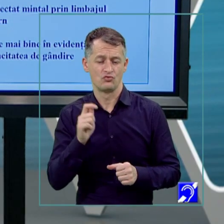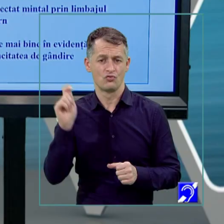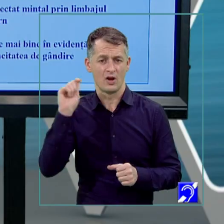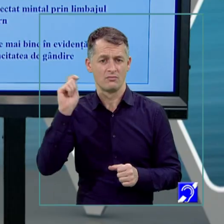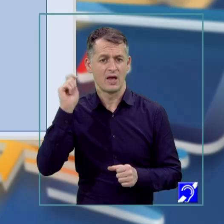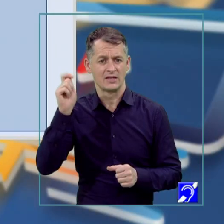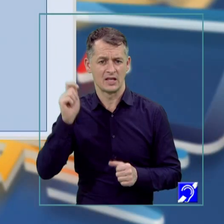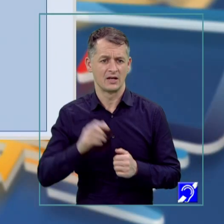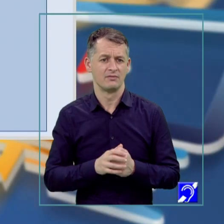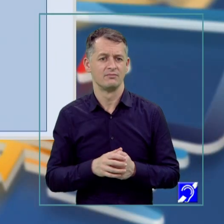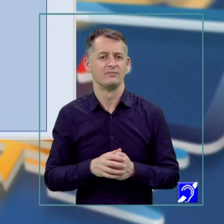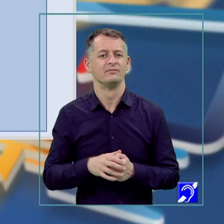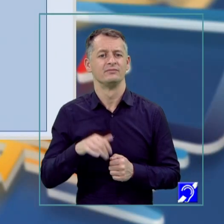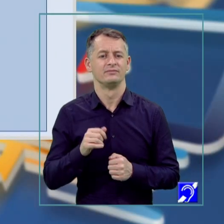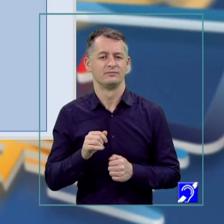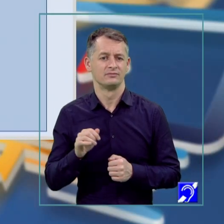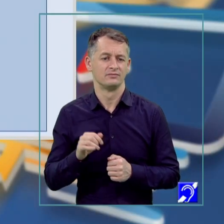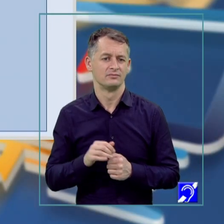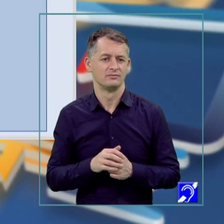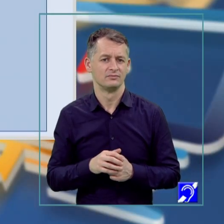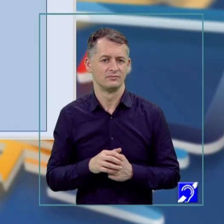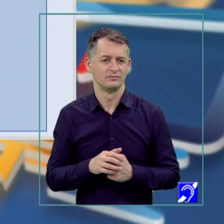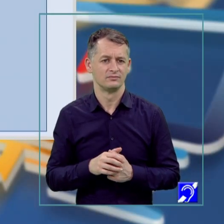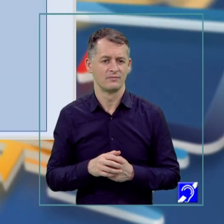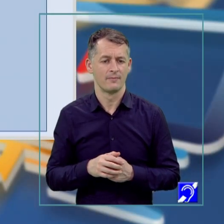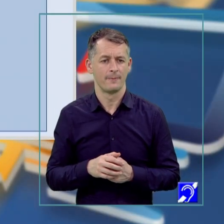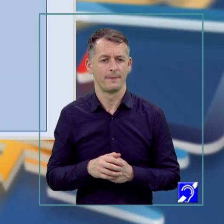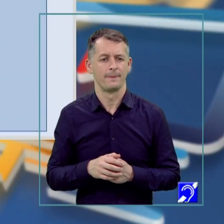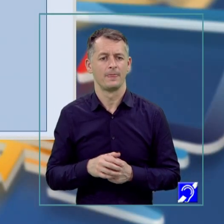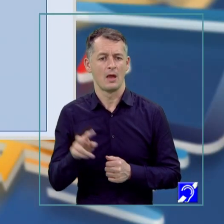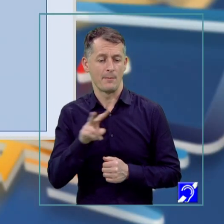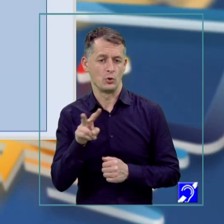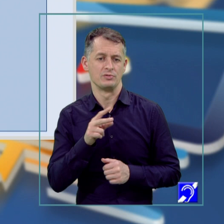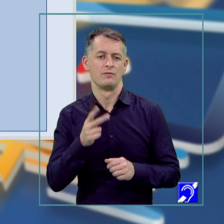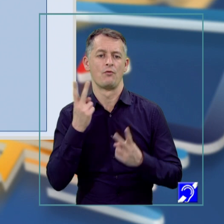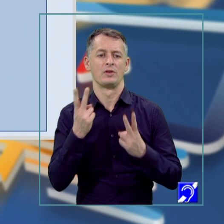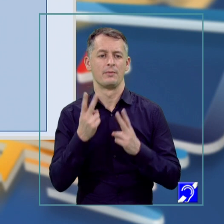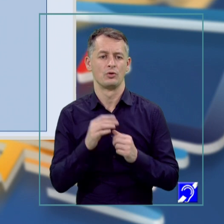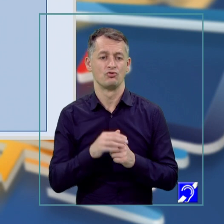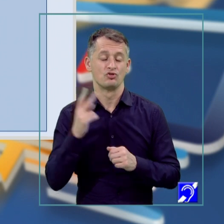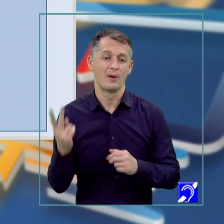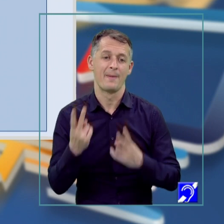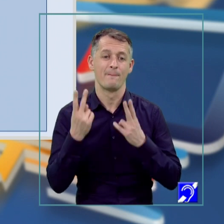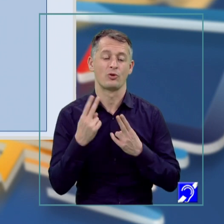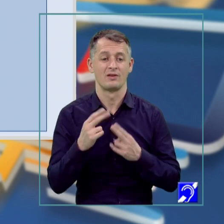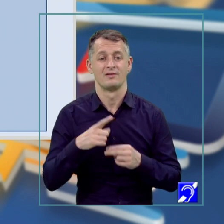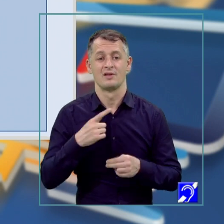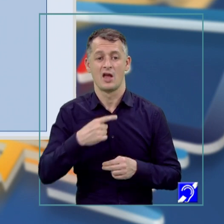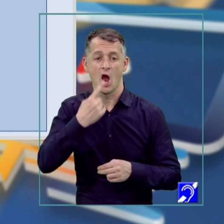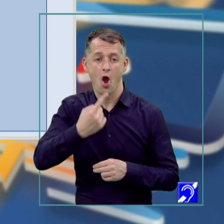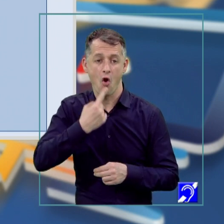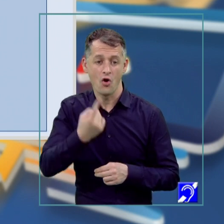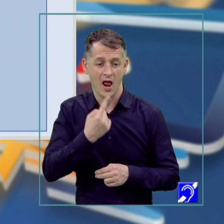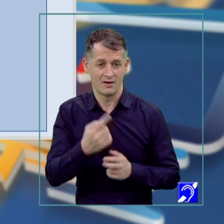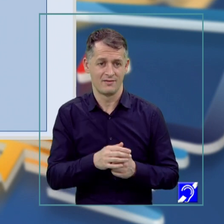limbajul scris. Sigur că ele sunt foarte importante amândouă, cel mai important totuși fiind limbajul oral, deoarece de la el pornesc toate